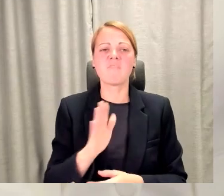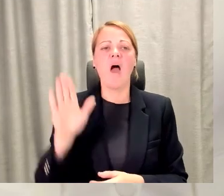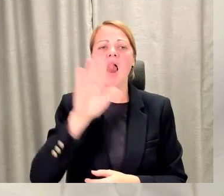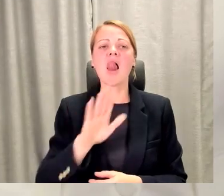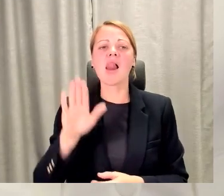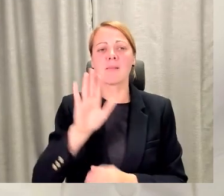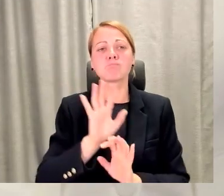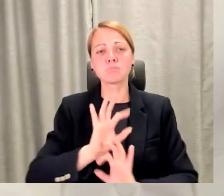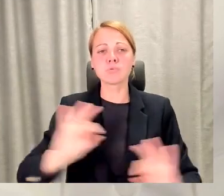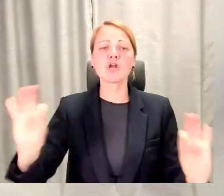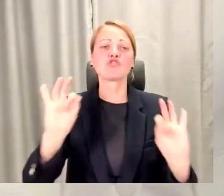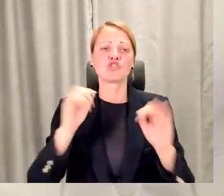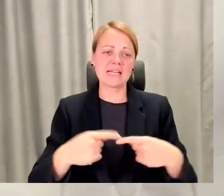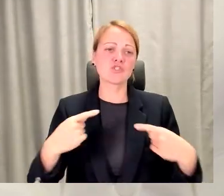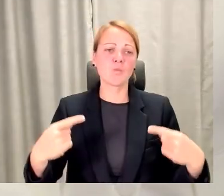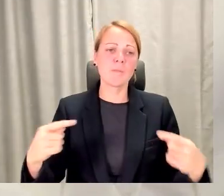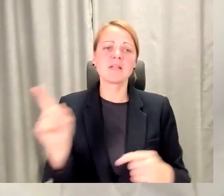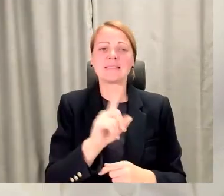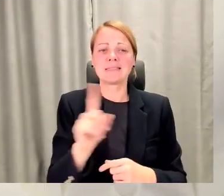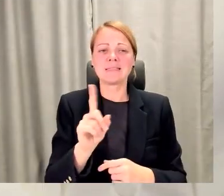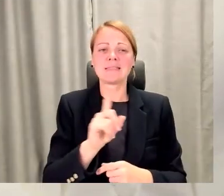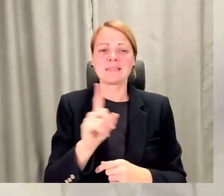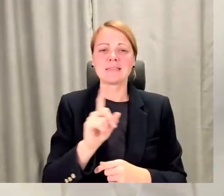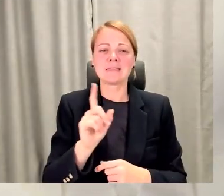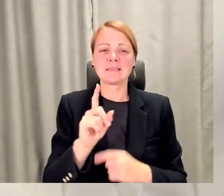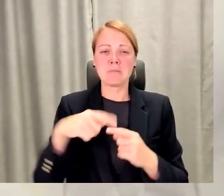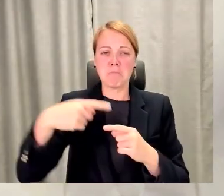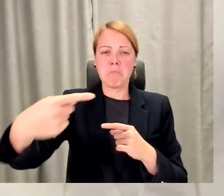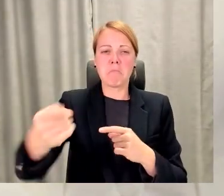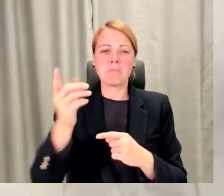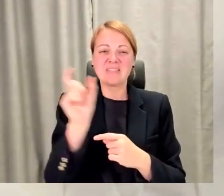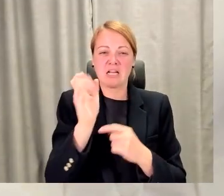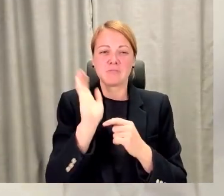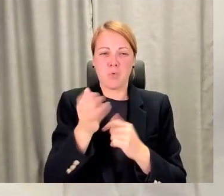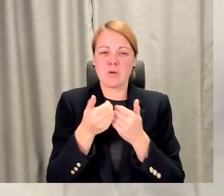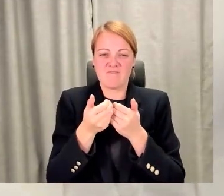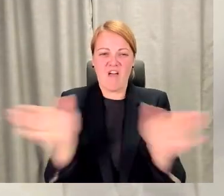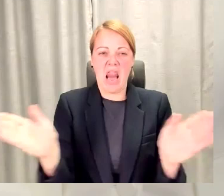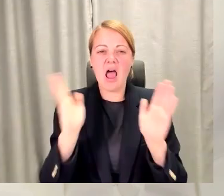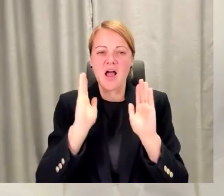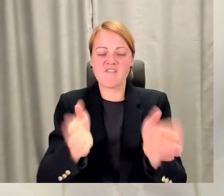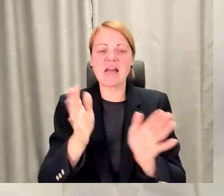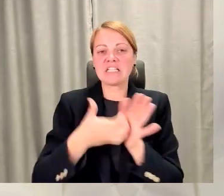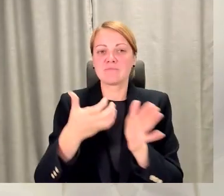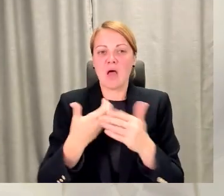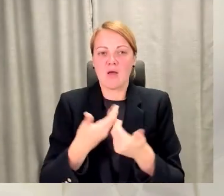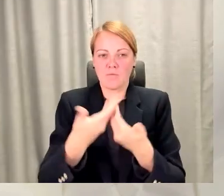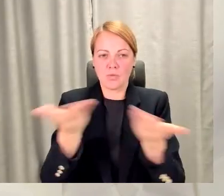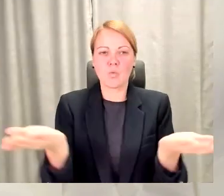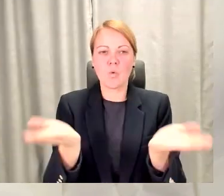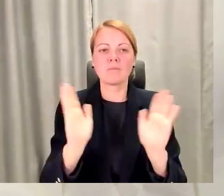instrumenti, un es saprotu, ka drīz tie būs arī vaļā, kuras mēs varēsim izmantot. Un manuprāt, ka tie būs gana